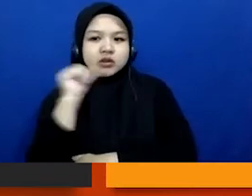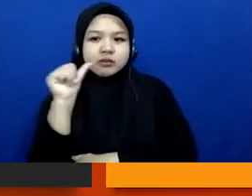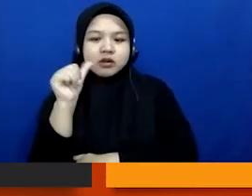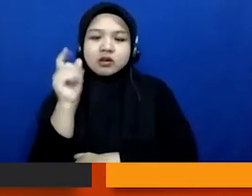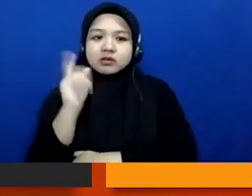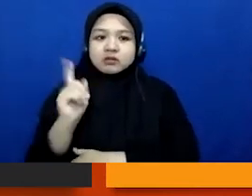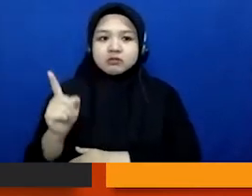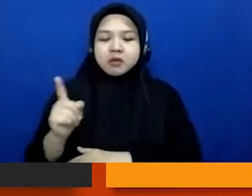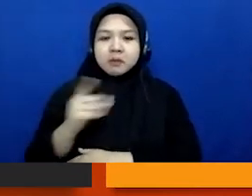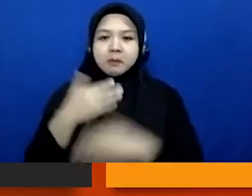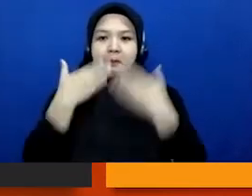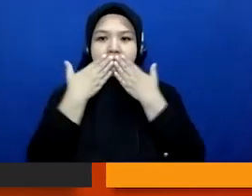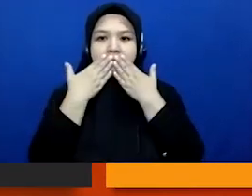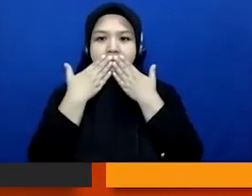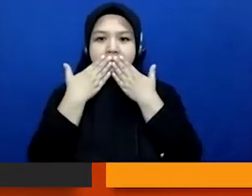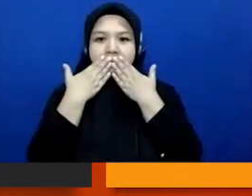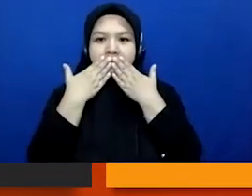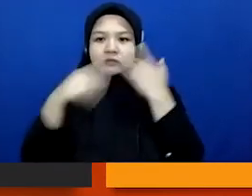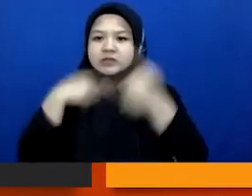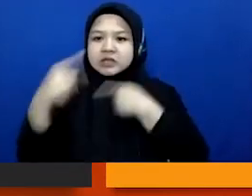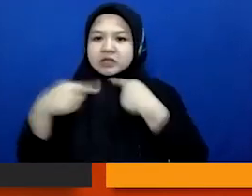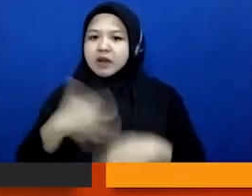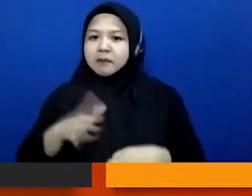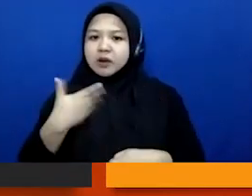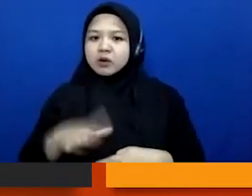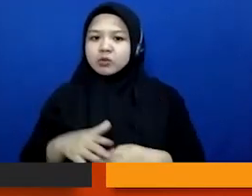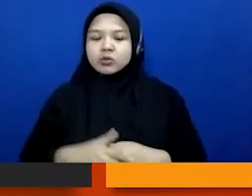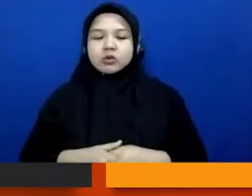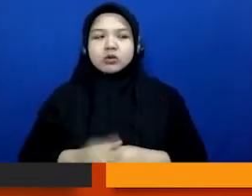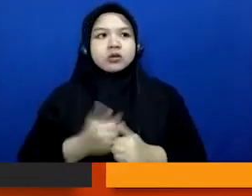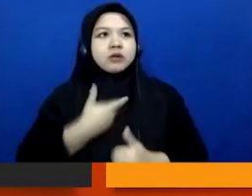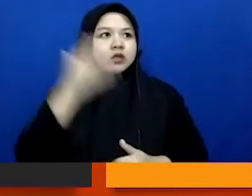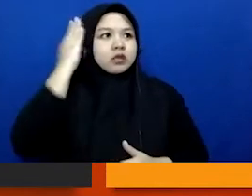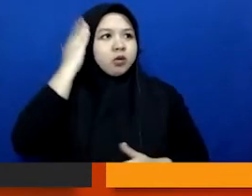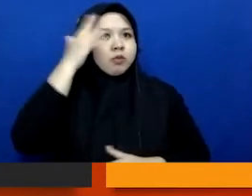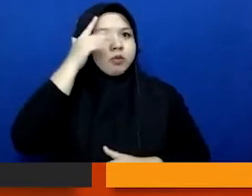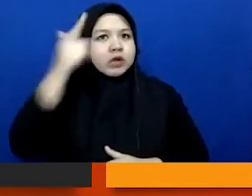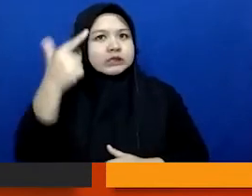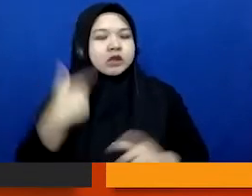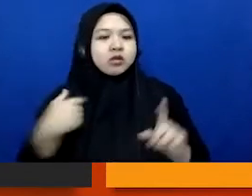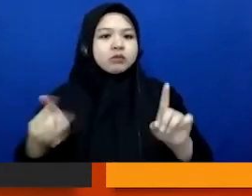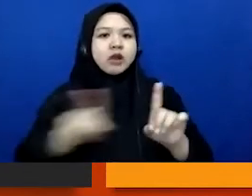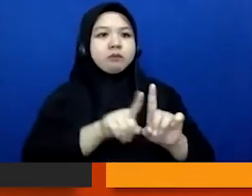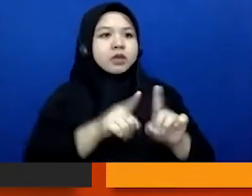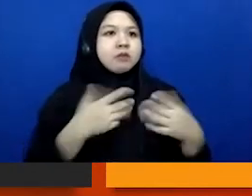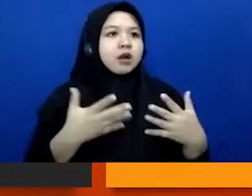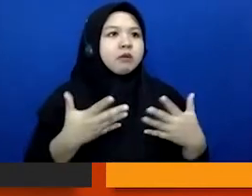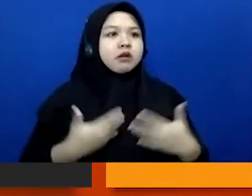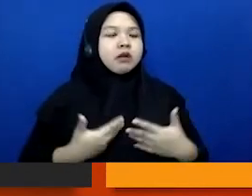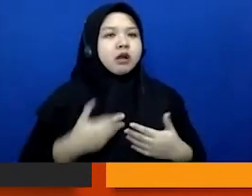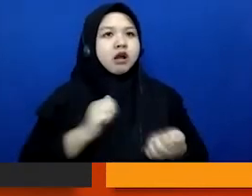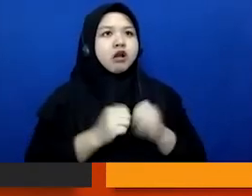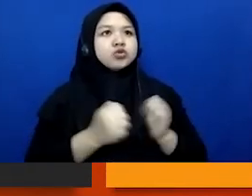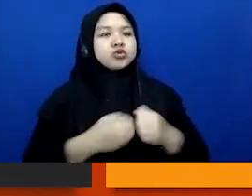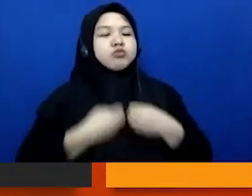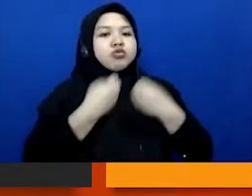dia bungkam kan, tidak mau cerita. Kemudian ingin tahu bagaimana polisi dan pendamping mengungkap kasus